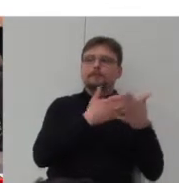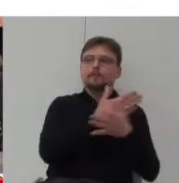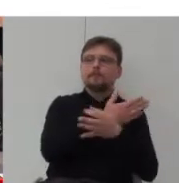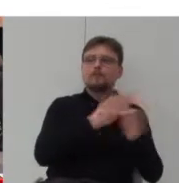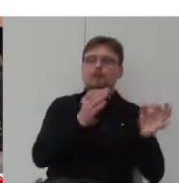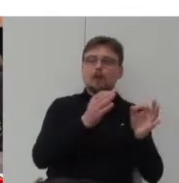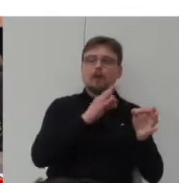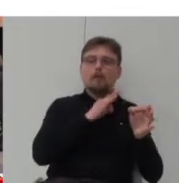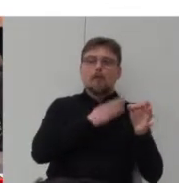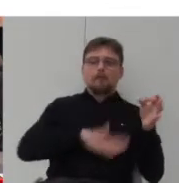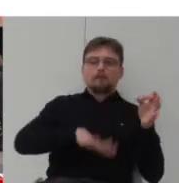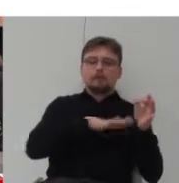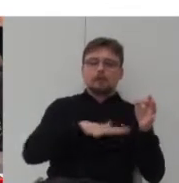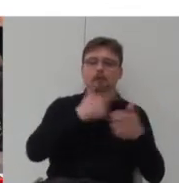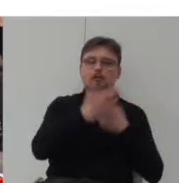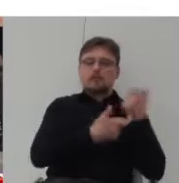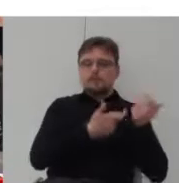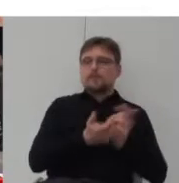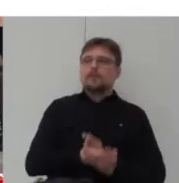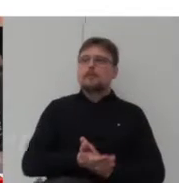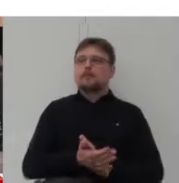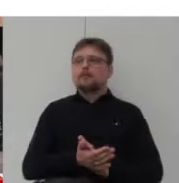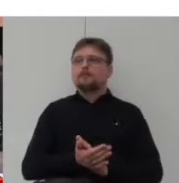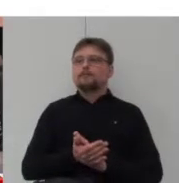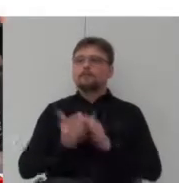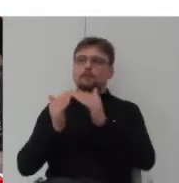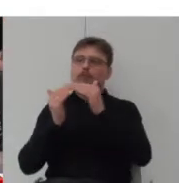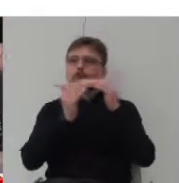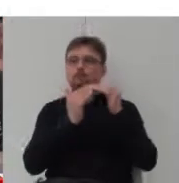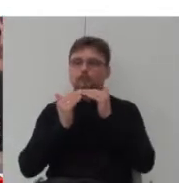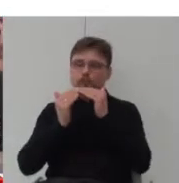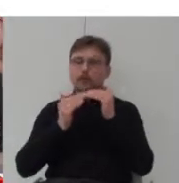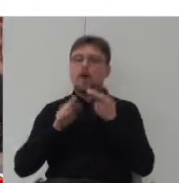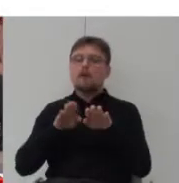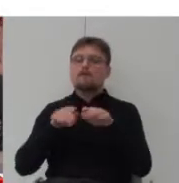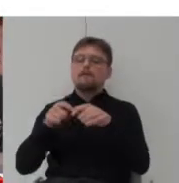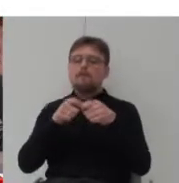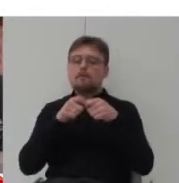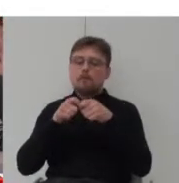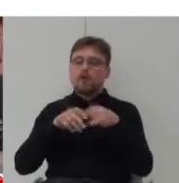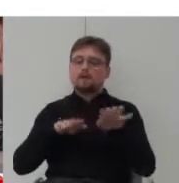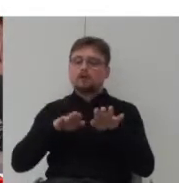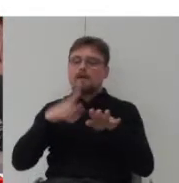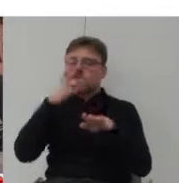swojej przestrzeni życiowej, a równością, czyli troską o przestrzeń publiczną, o wygląd miasta.